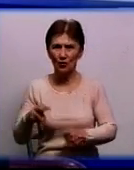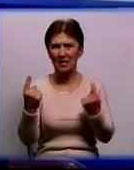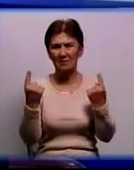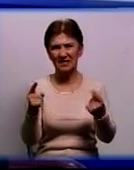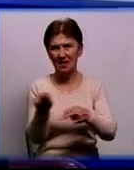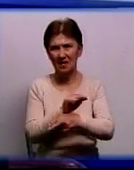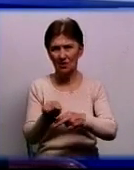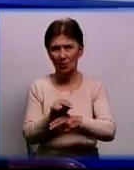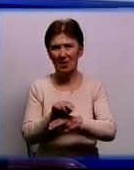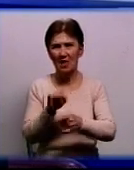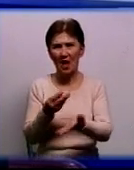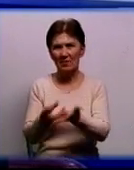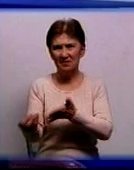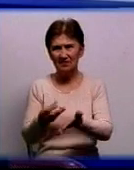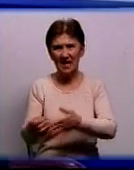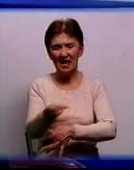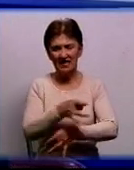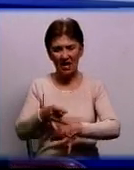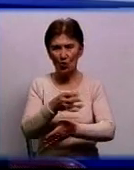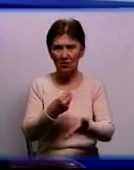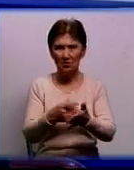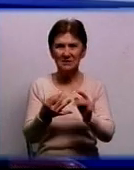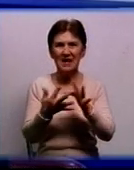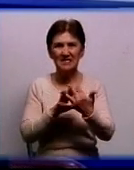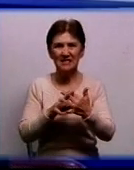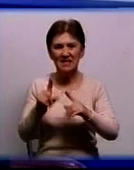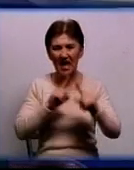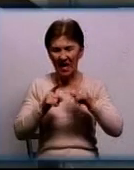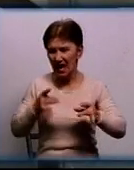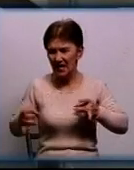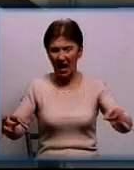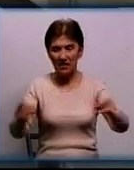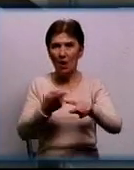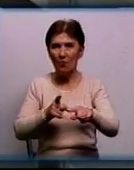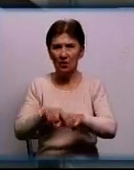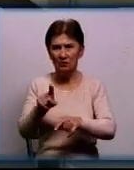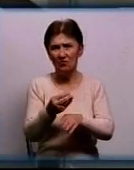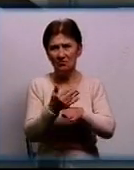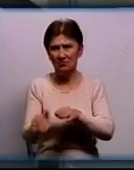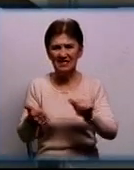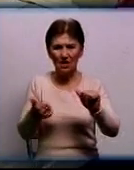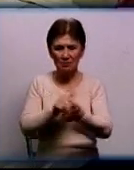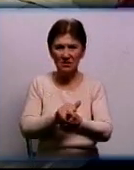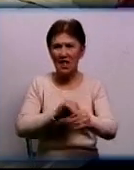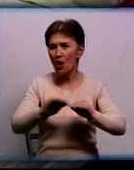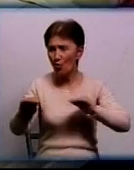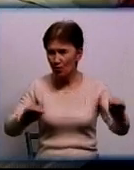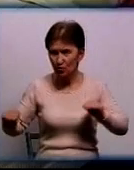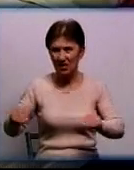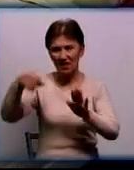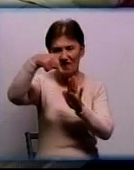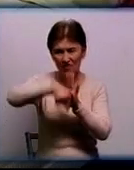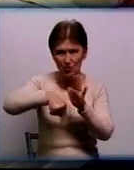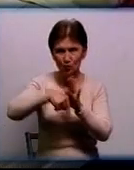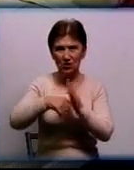ремонт спільно профінансували районний бюджет та сільські ради району. За цю суму у відділенні замінили комунікації, провели внутрішнє